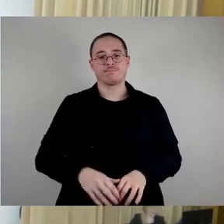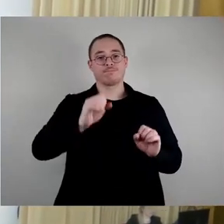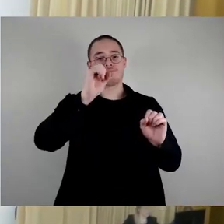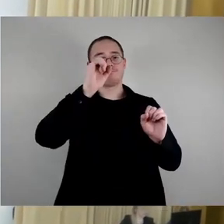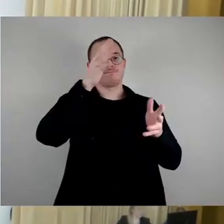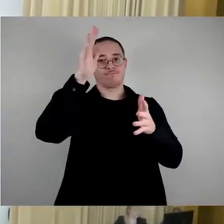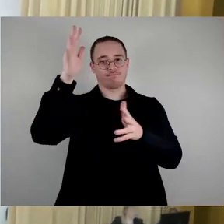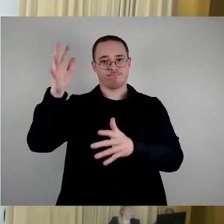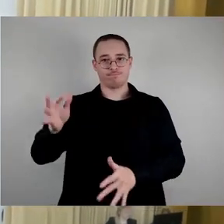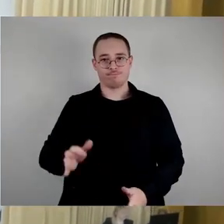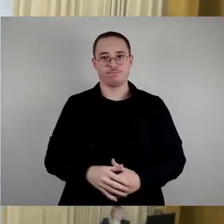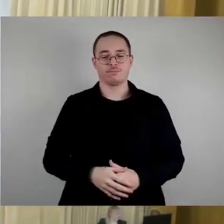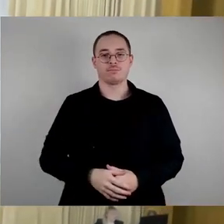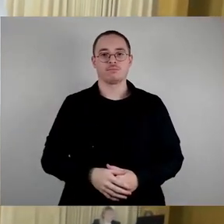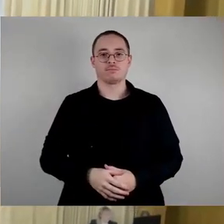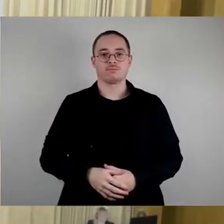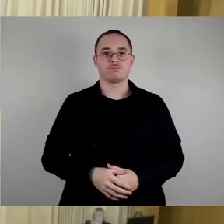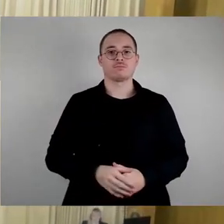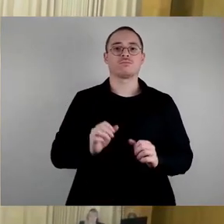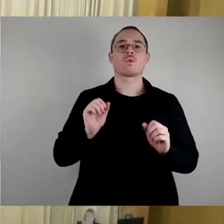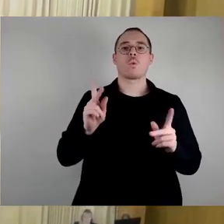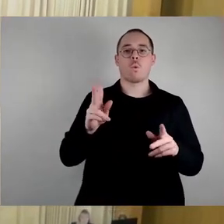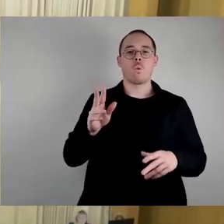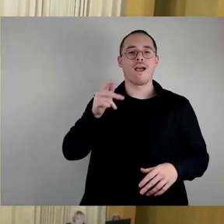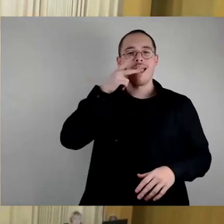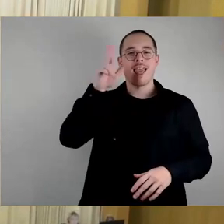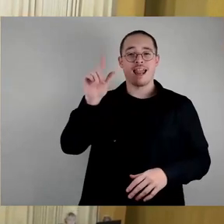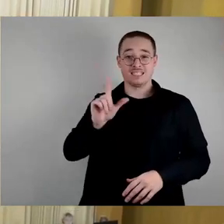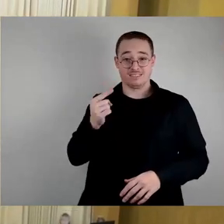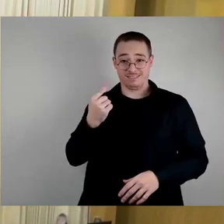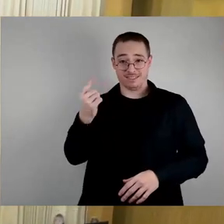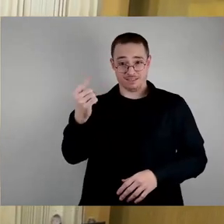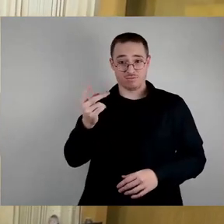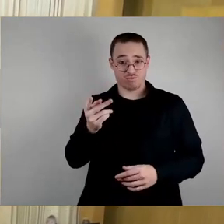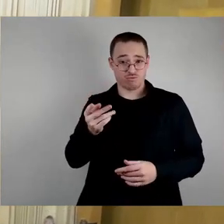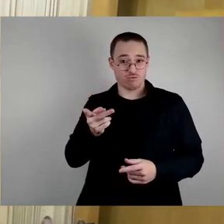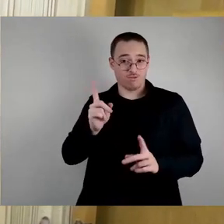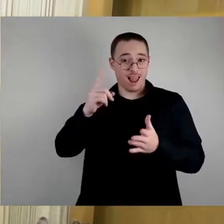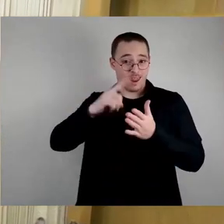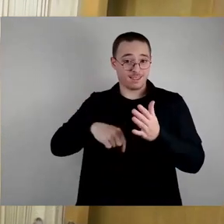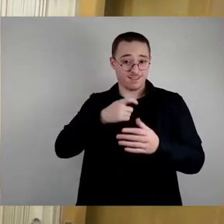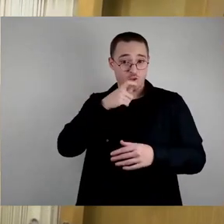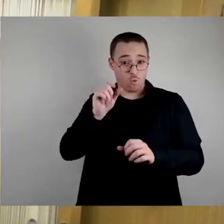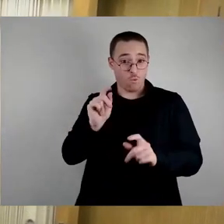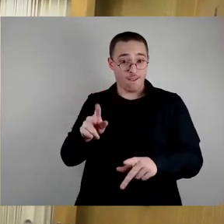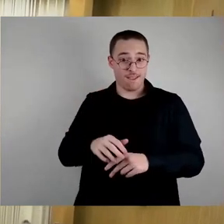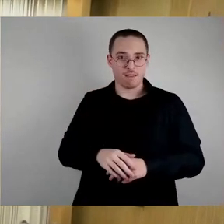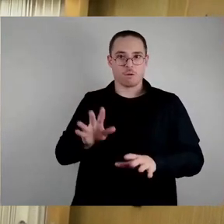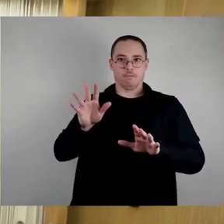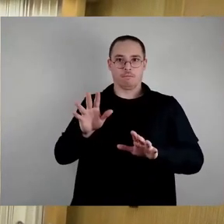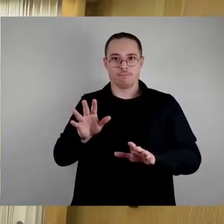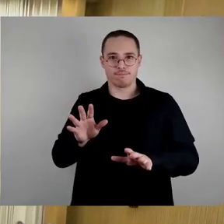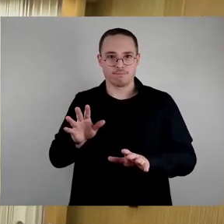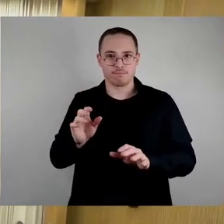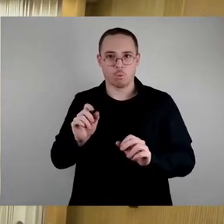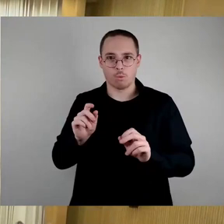Und Herr Lichti, vielleicht können wir das mit dem Schlusswort kombinieren. Nein, war man immer noch. Die kleinste Fraktion am